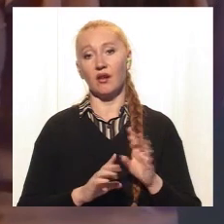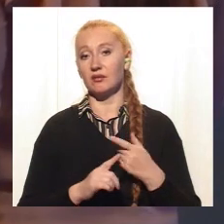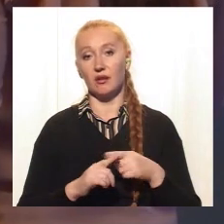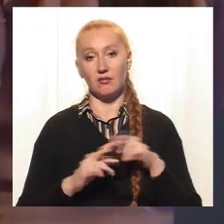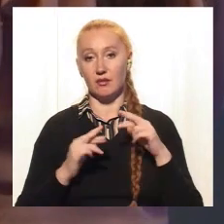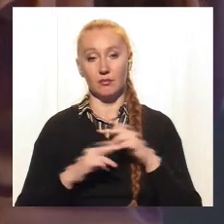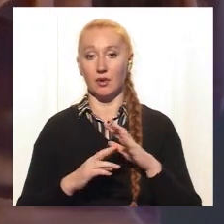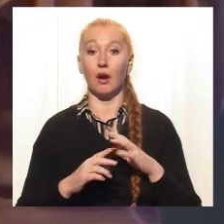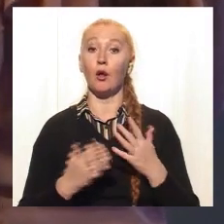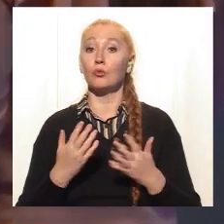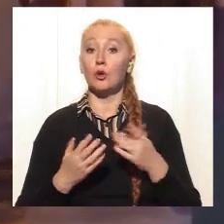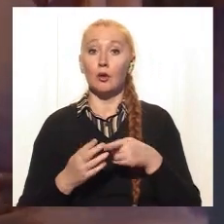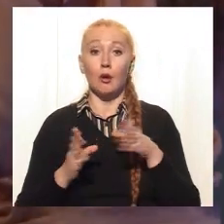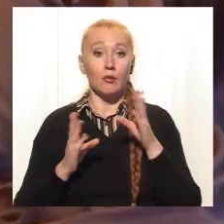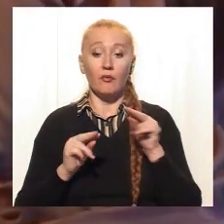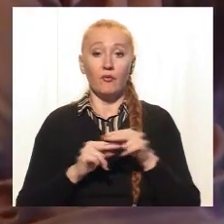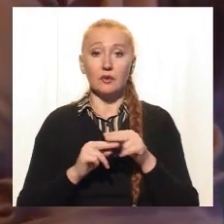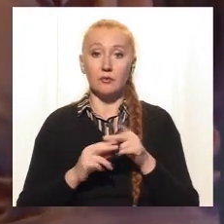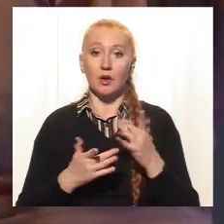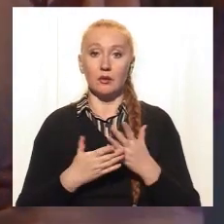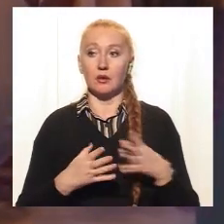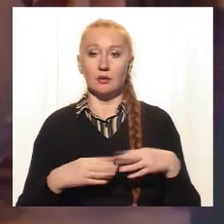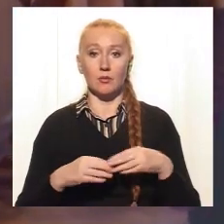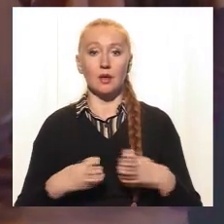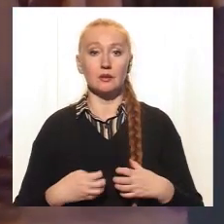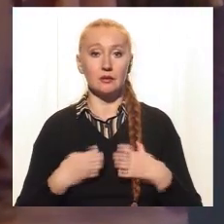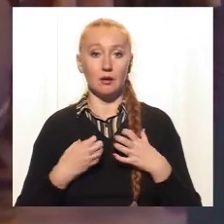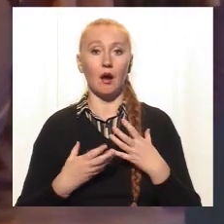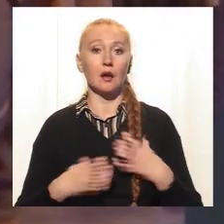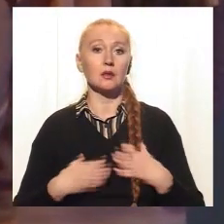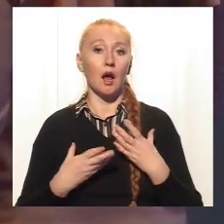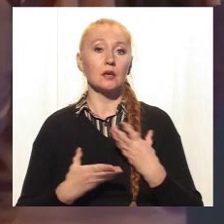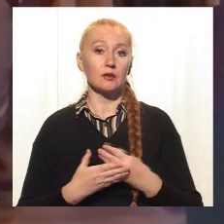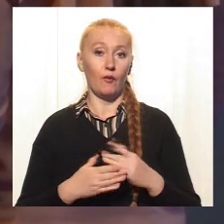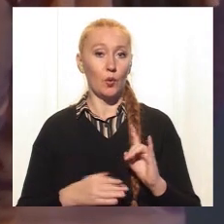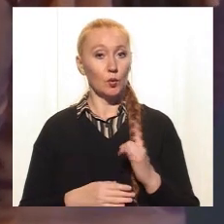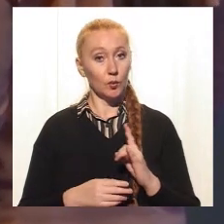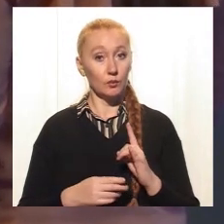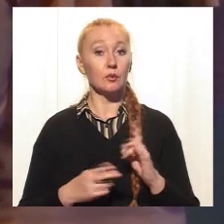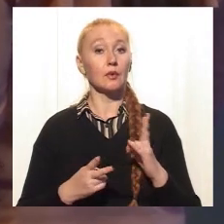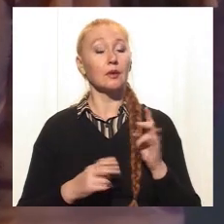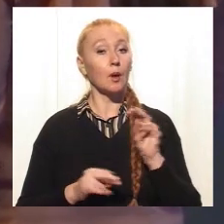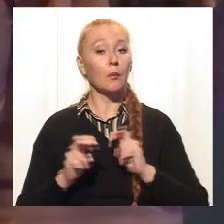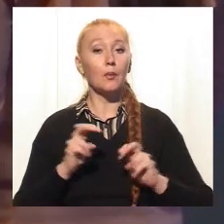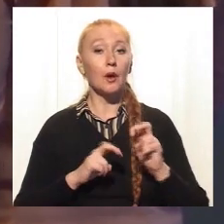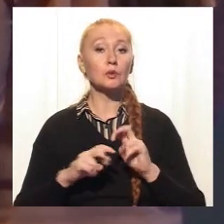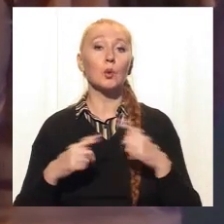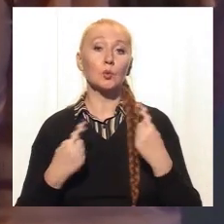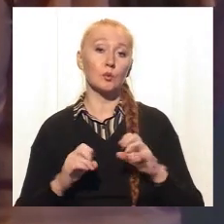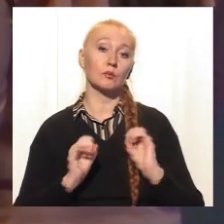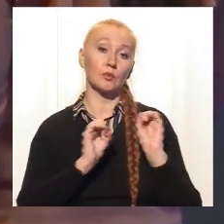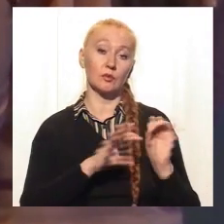не може справитися, або у родини вже є страх, або страх за свою дитину, то краще, мабуть, пошукати нові руки,